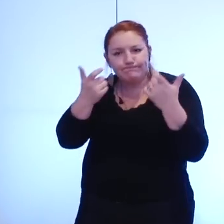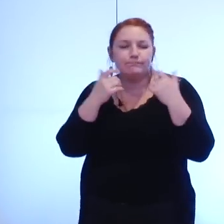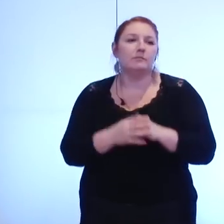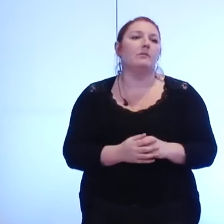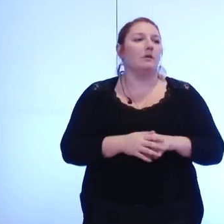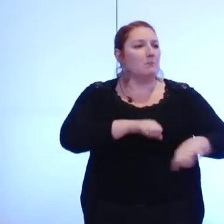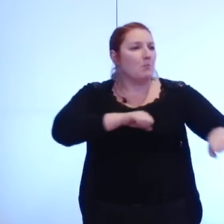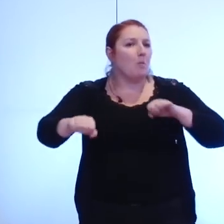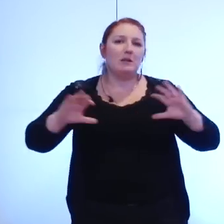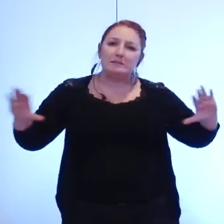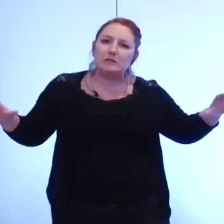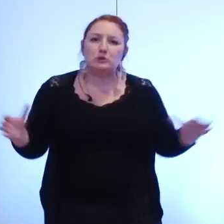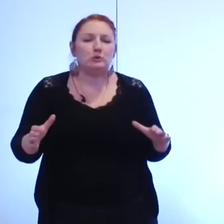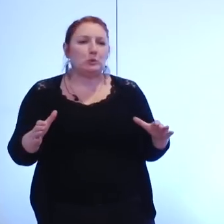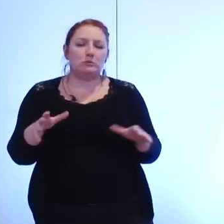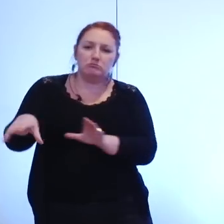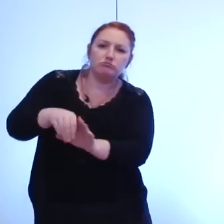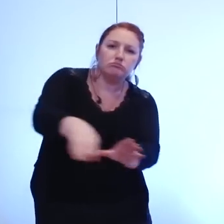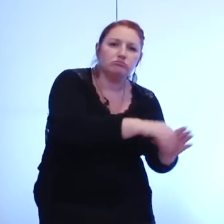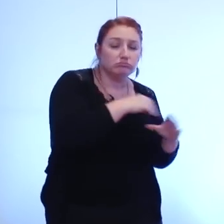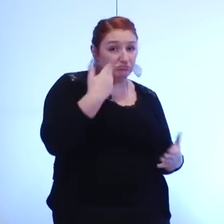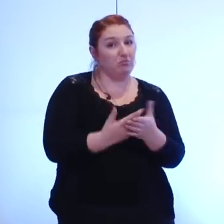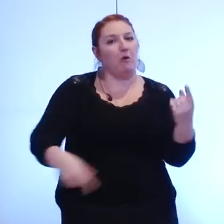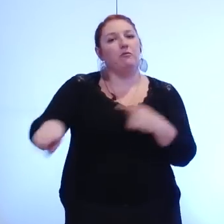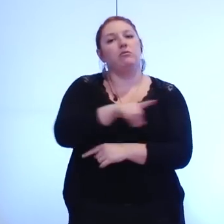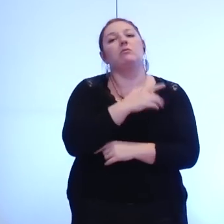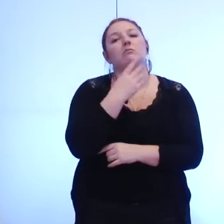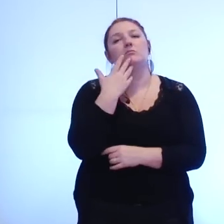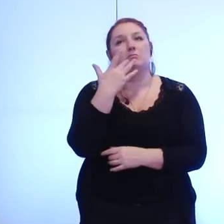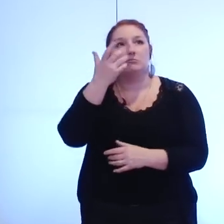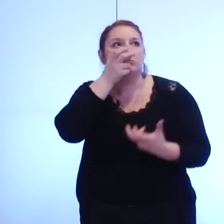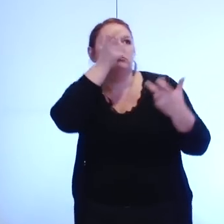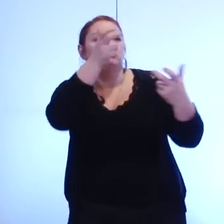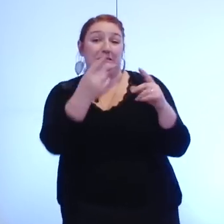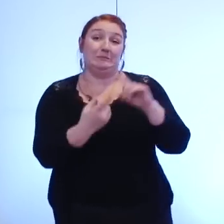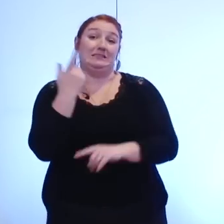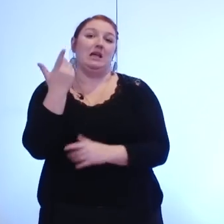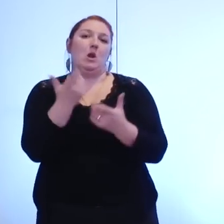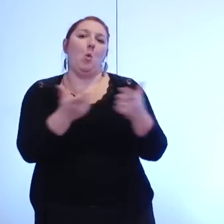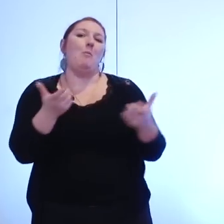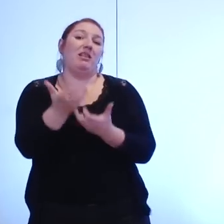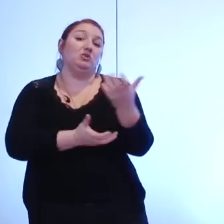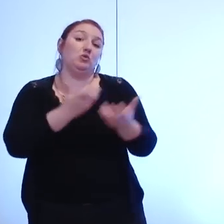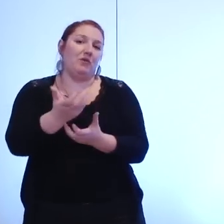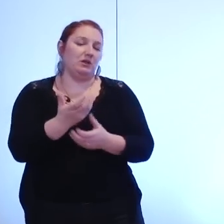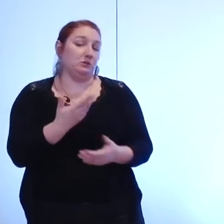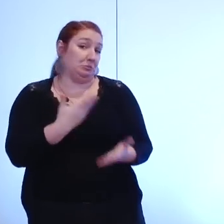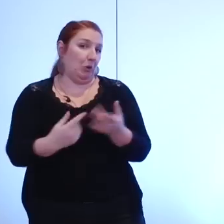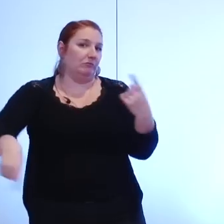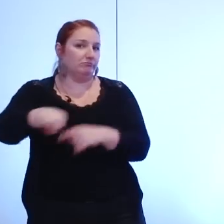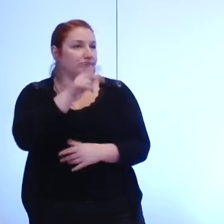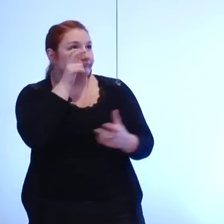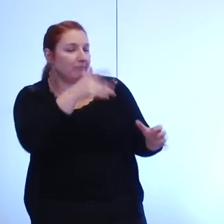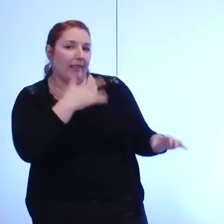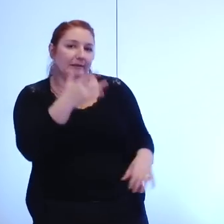'organisation collective des usagers a en effet déjà démontré son intérêt notamment au niveau de la compagnie de chauffage cette culture de l'implication des citoyens